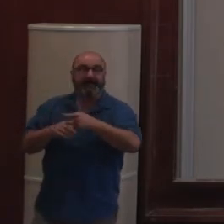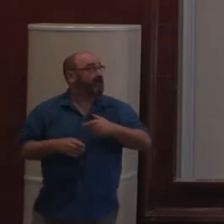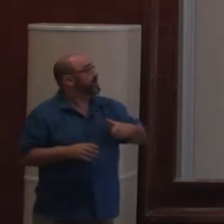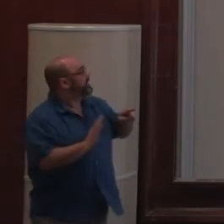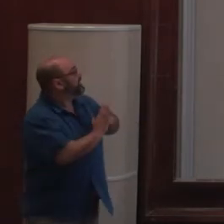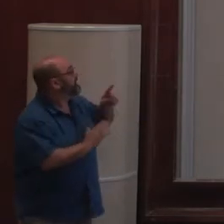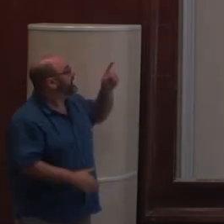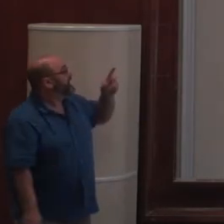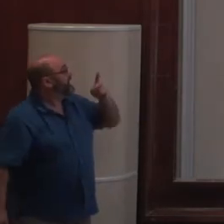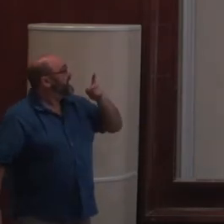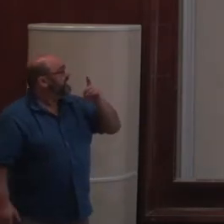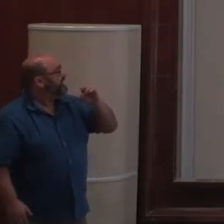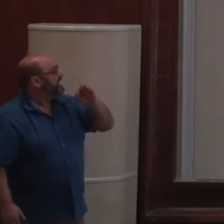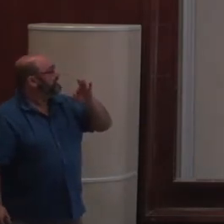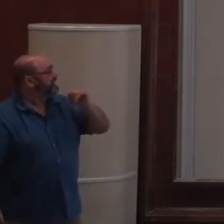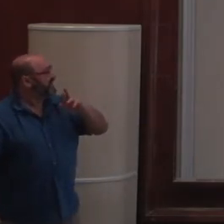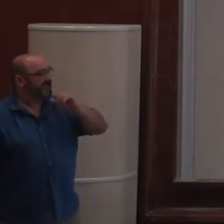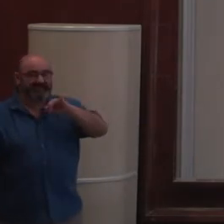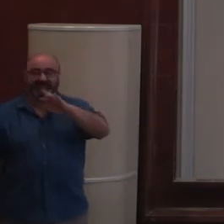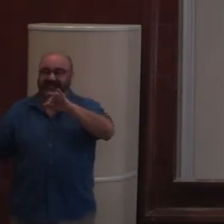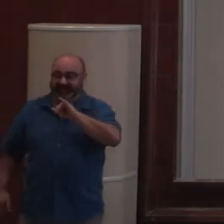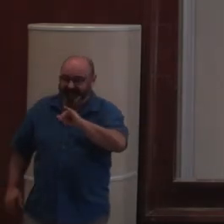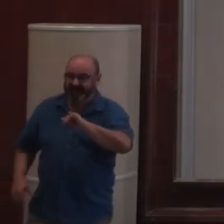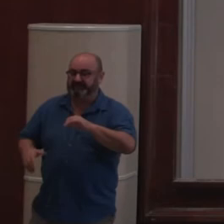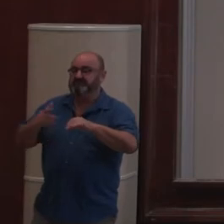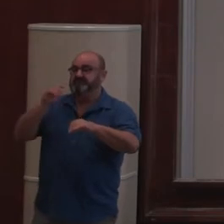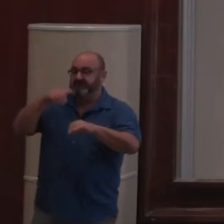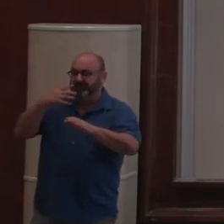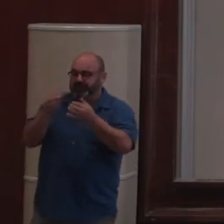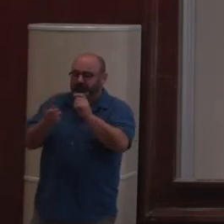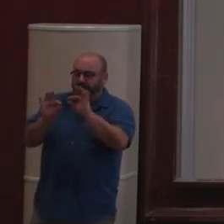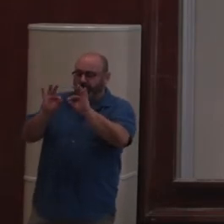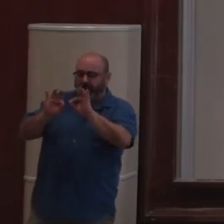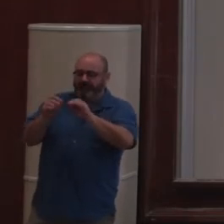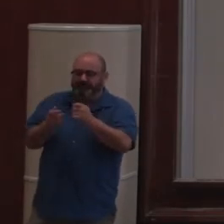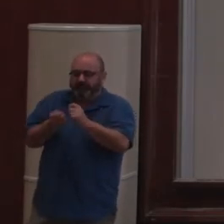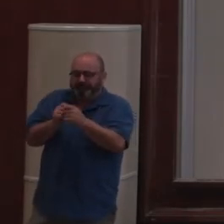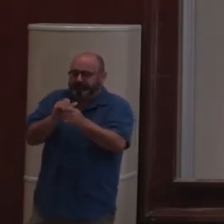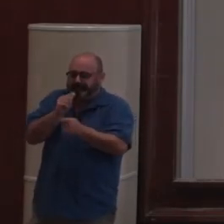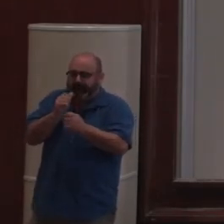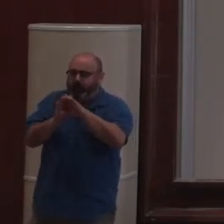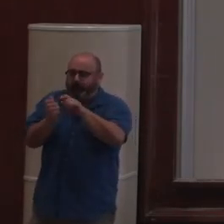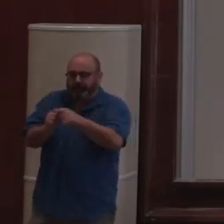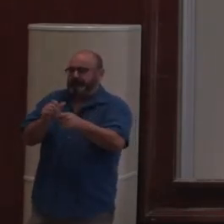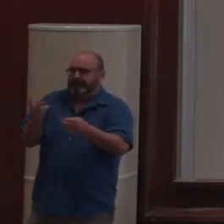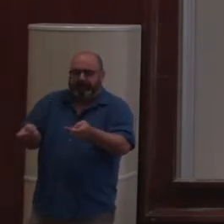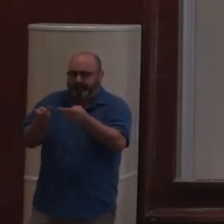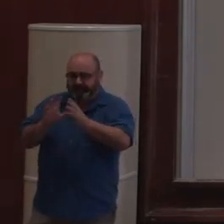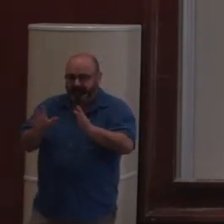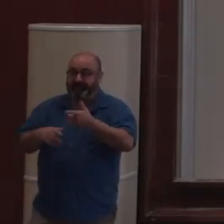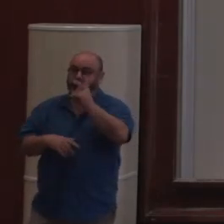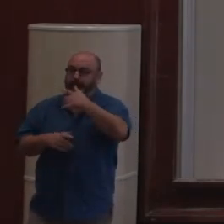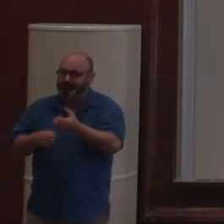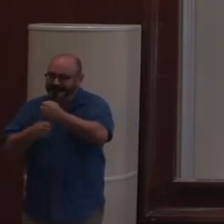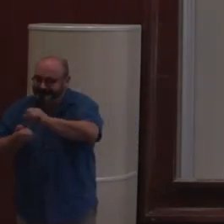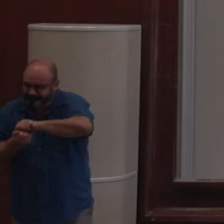le framework qui nous permet de faire des content types. Mais on l'a recodé de façon très, très légère. Et on a tout construit sur quelque